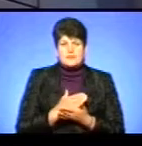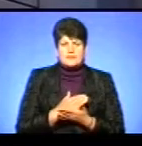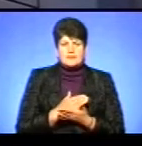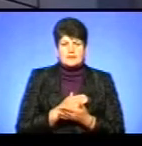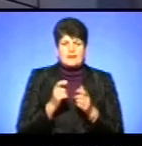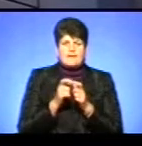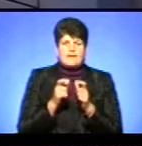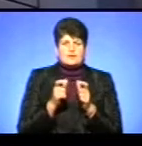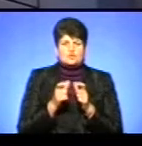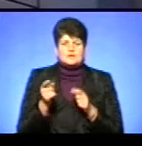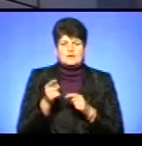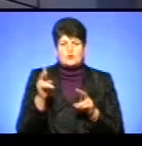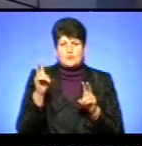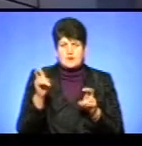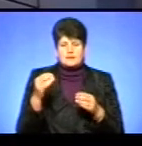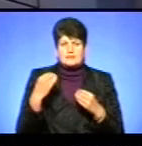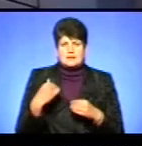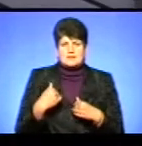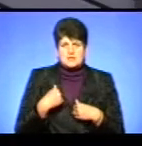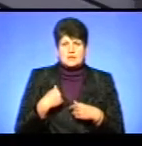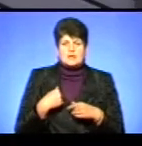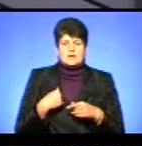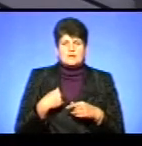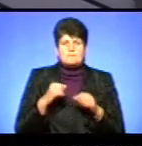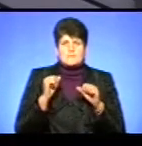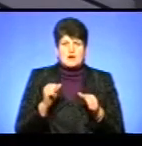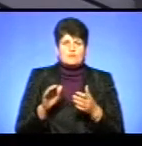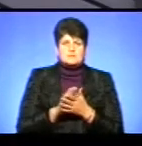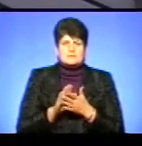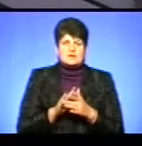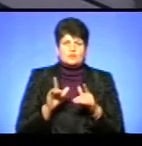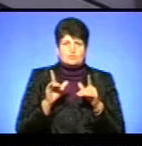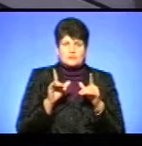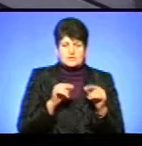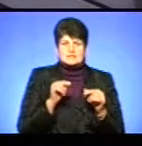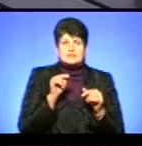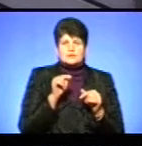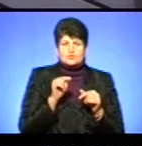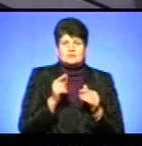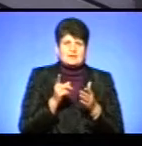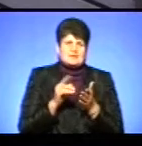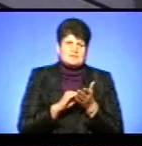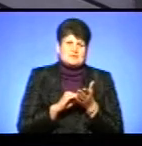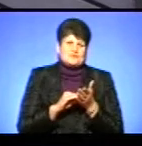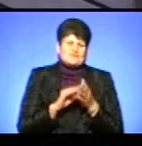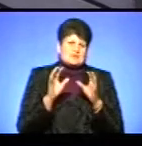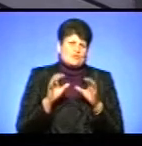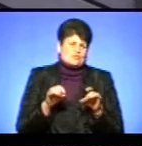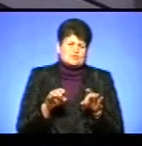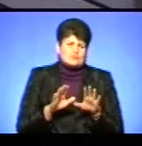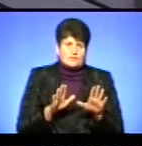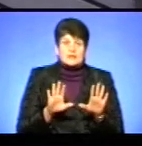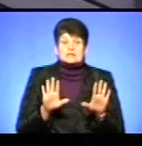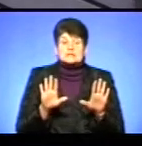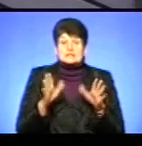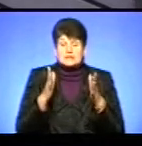звичайно, карточка тернополянина, яка дає мені право безплатного проїзду в тих межах, які встановлено з законом, але так